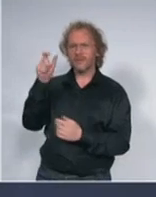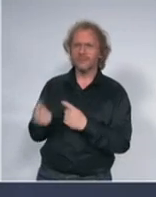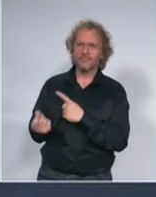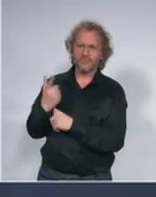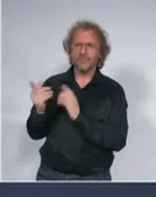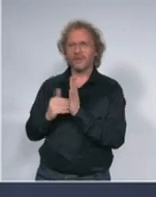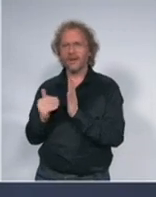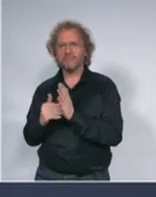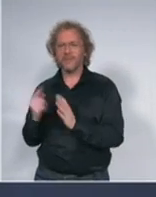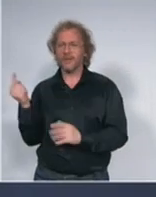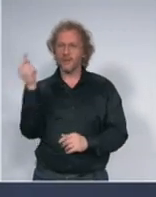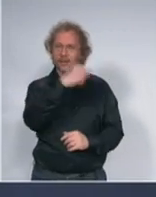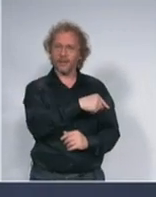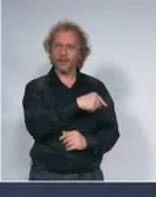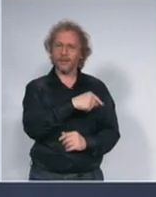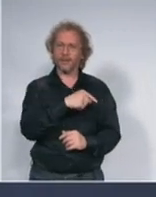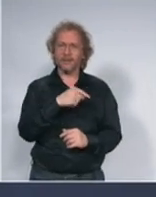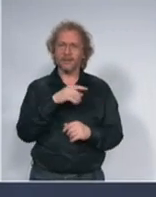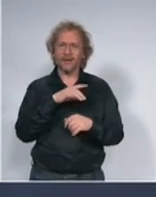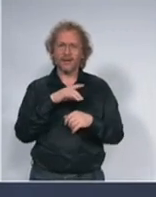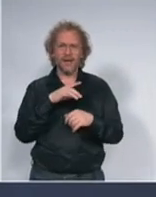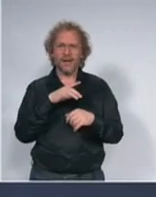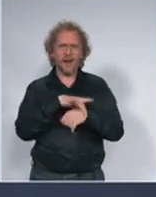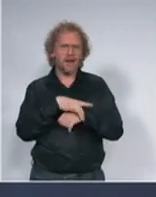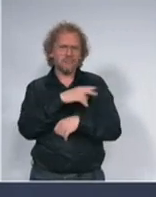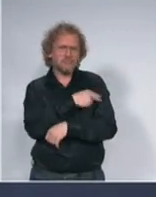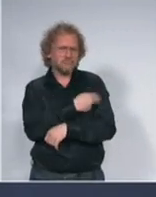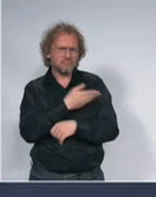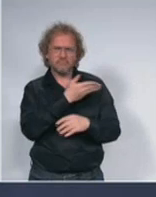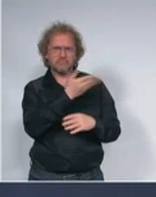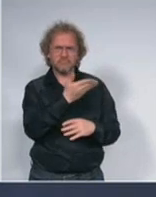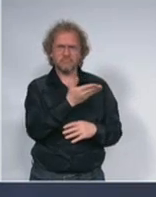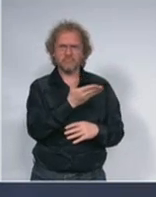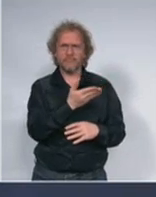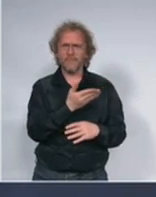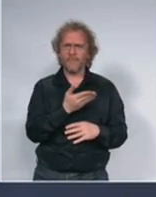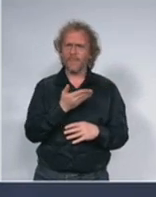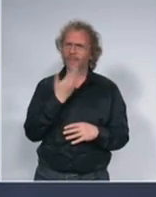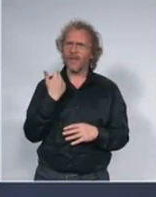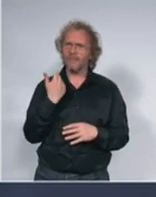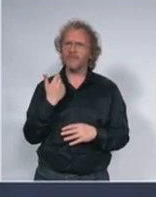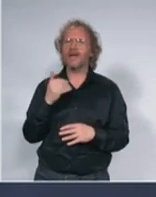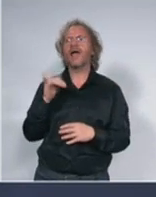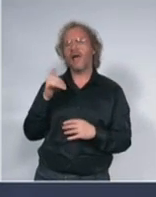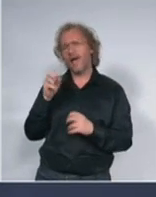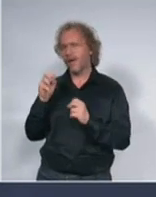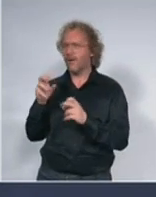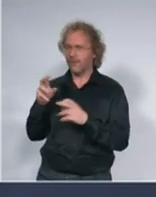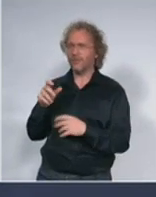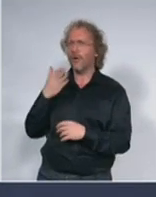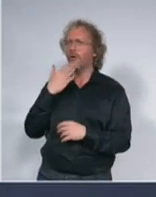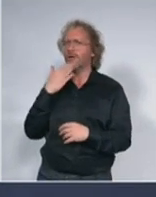nemaju nikakve simptome i da se ne prepozna da su oni oboleli da li možda u tom smeru možda može nešto da se uradi